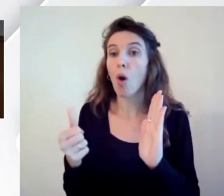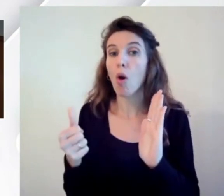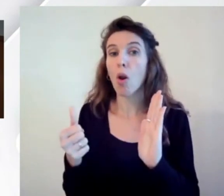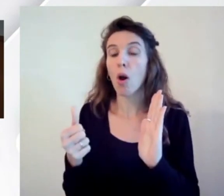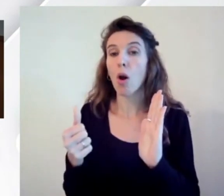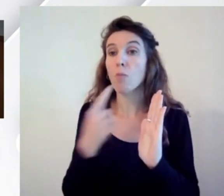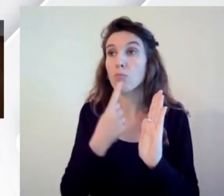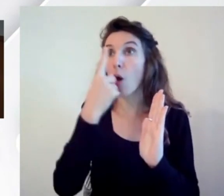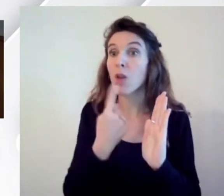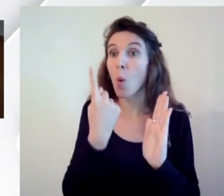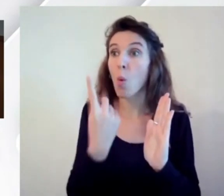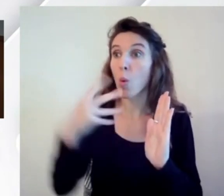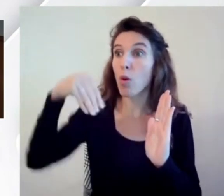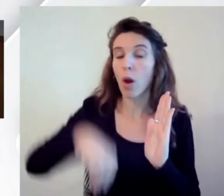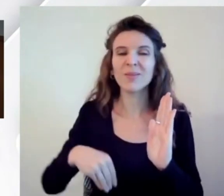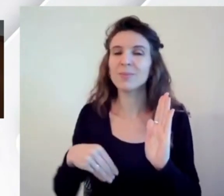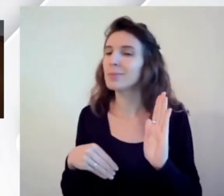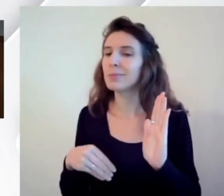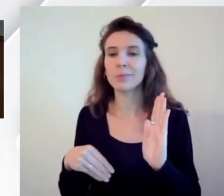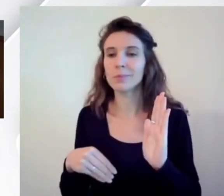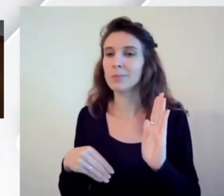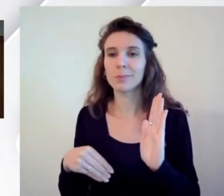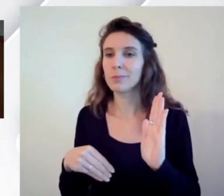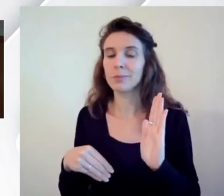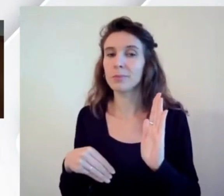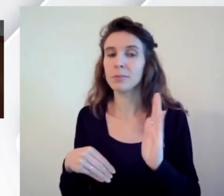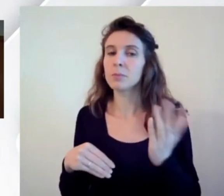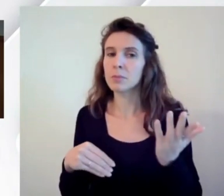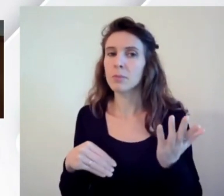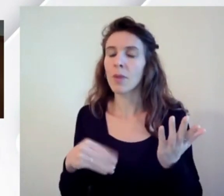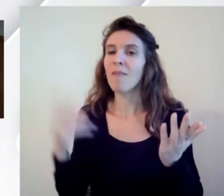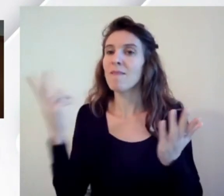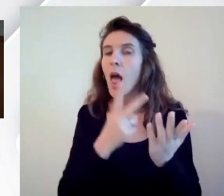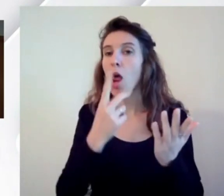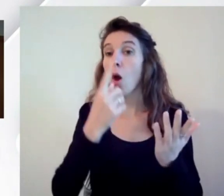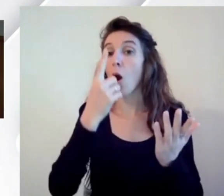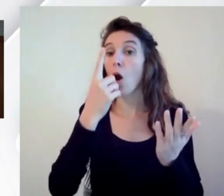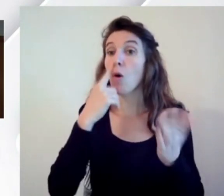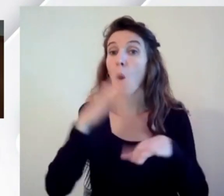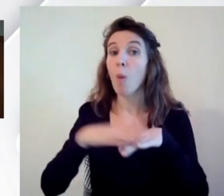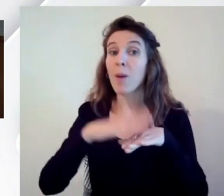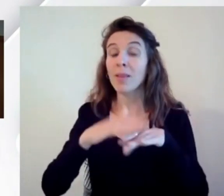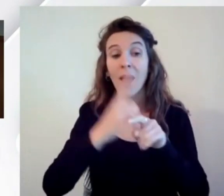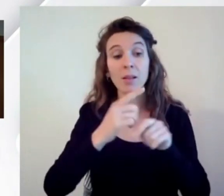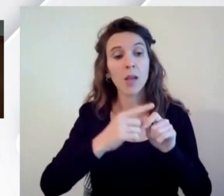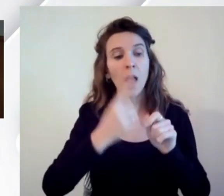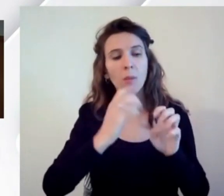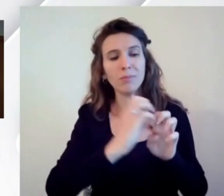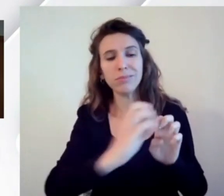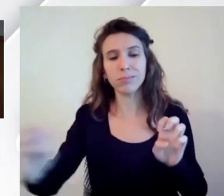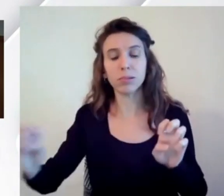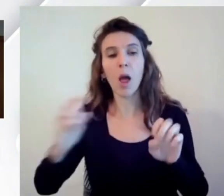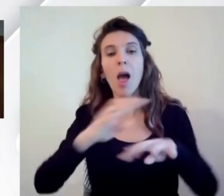questo profilo cioè sono perfettamente trasverdevono essere trasversali e lo sono